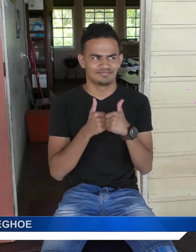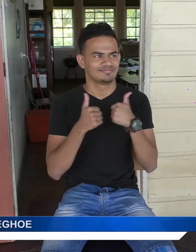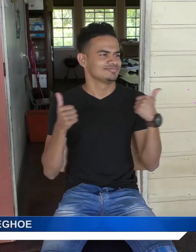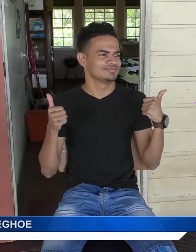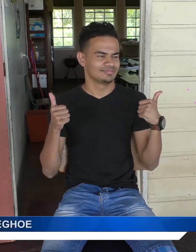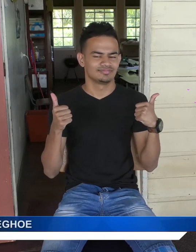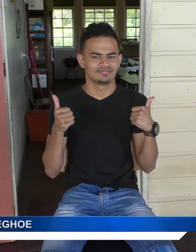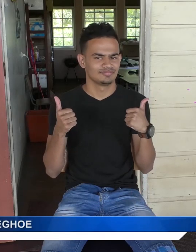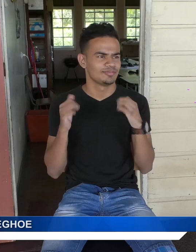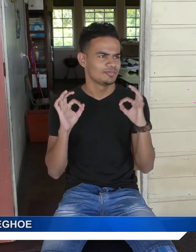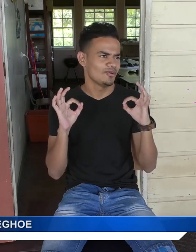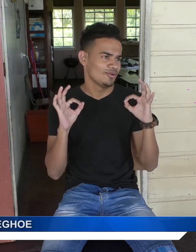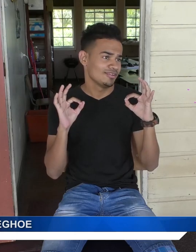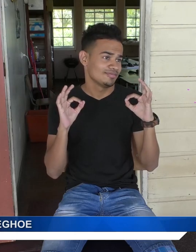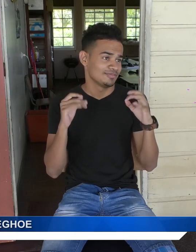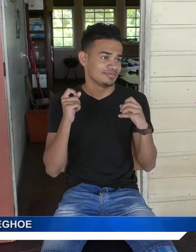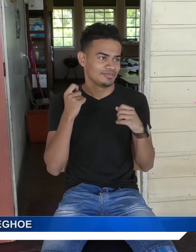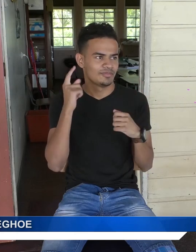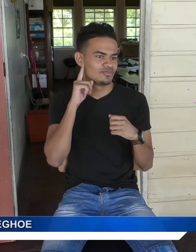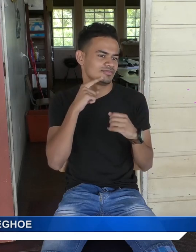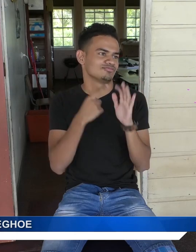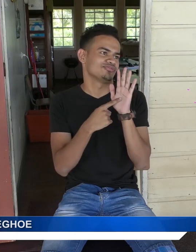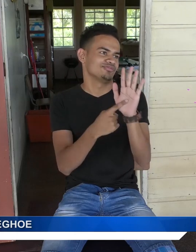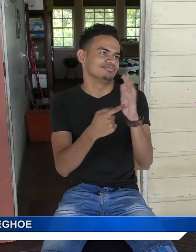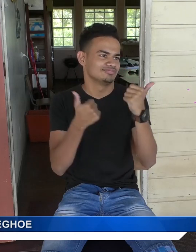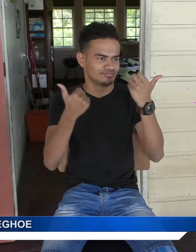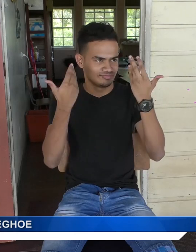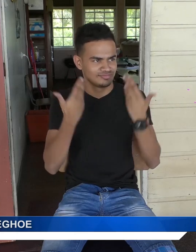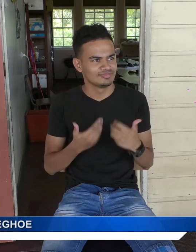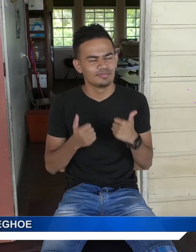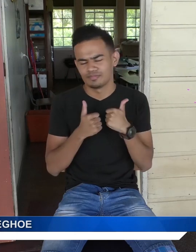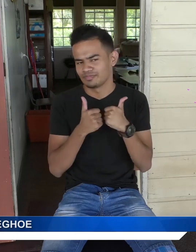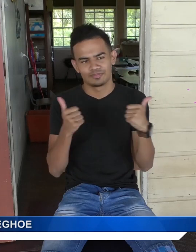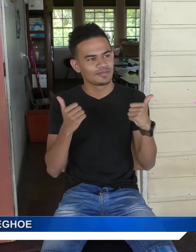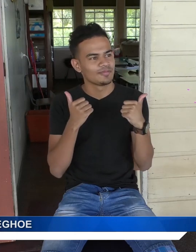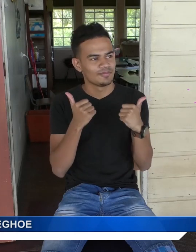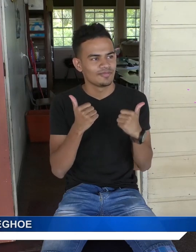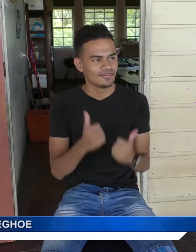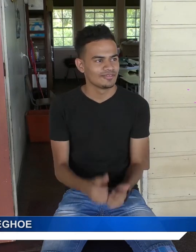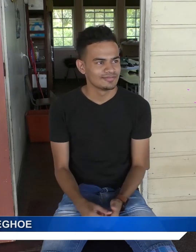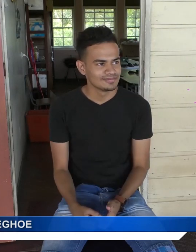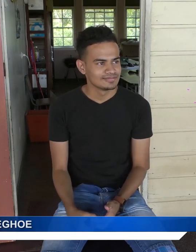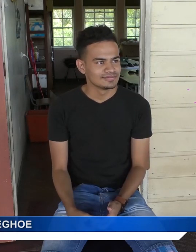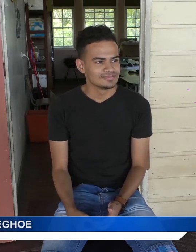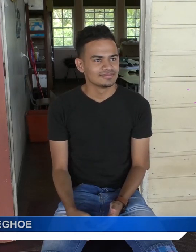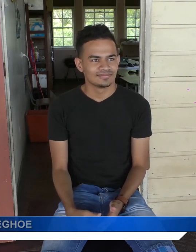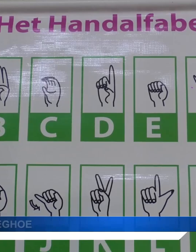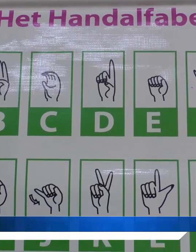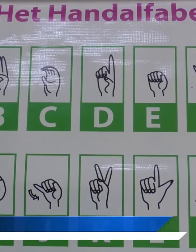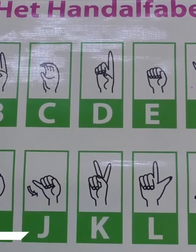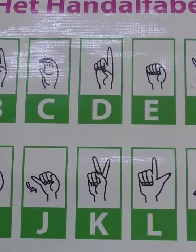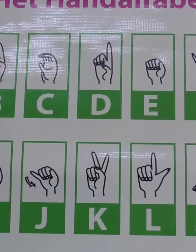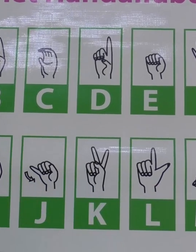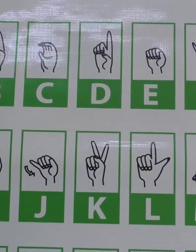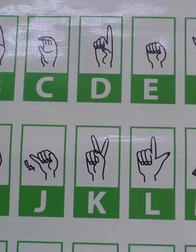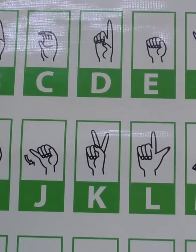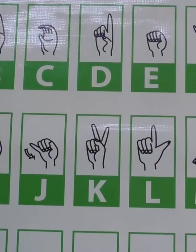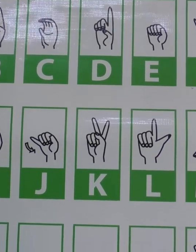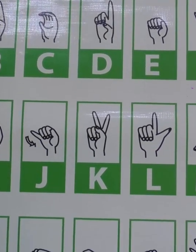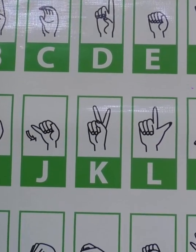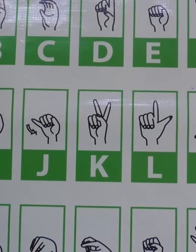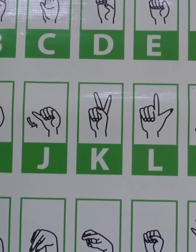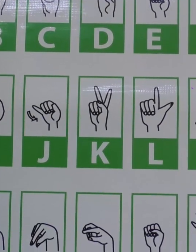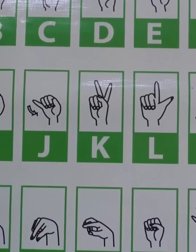Ik voel me goed, ik voel me prima. Ja, ik vind het mooi. Ik ben een goed voorbeeld als een dove, zegt hij. Wierin, wat is